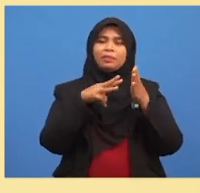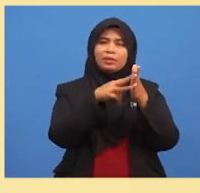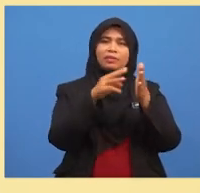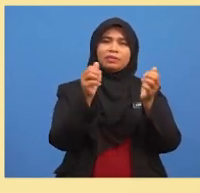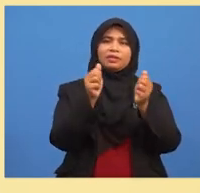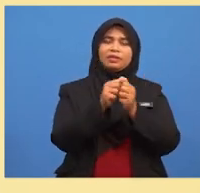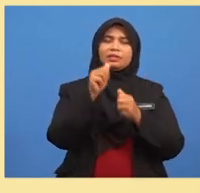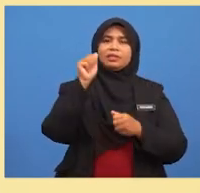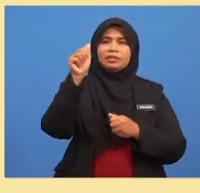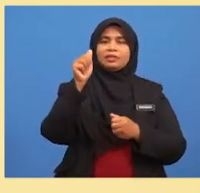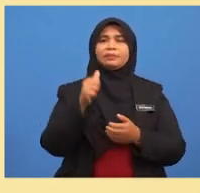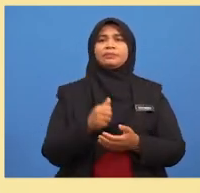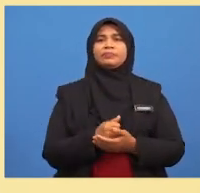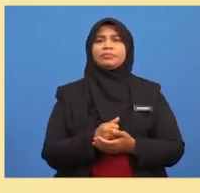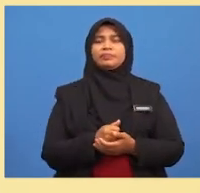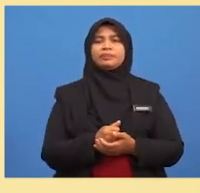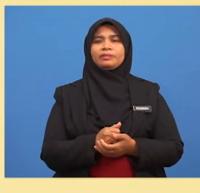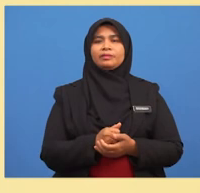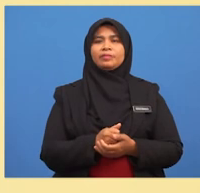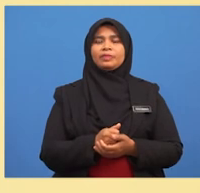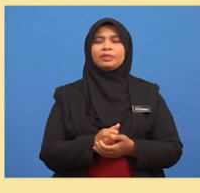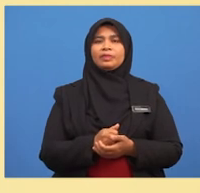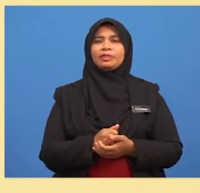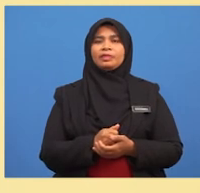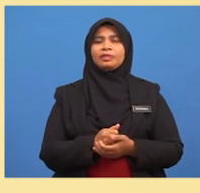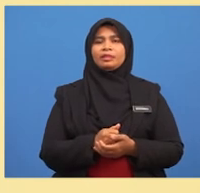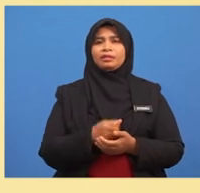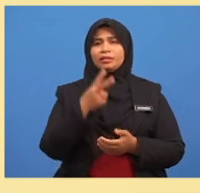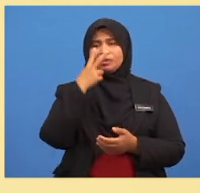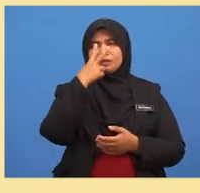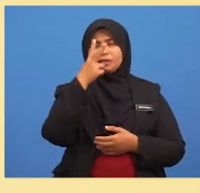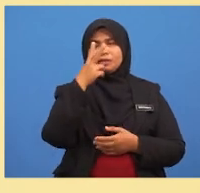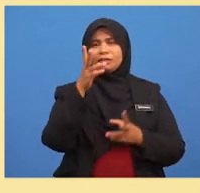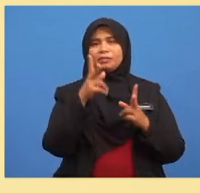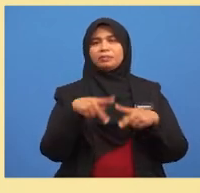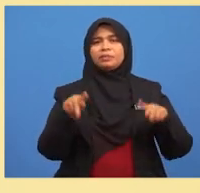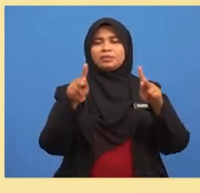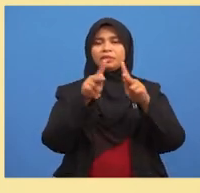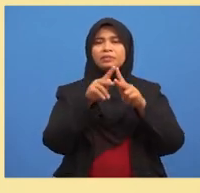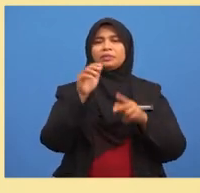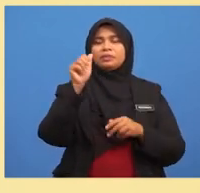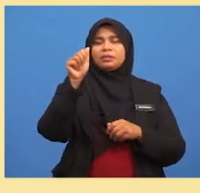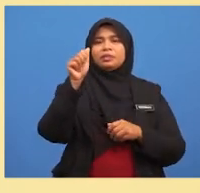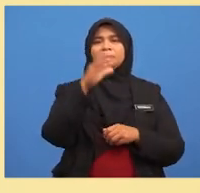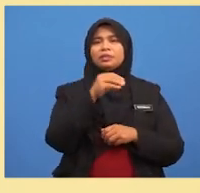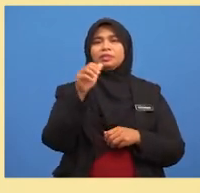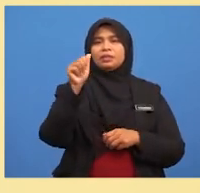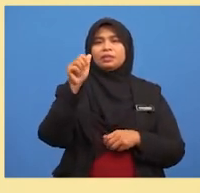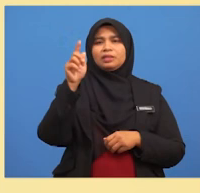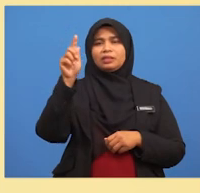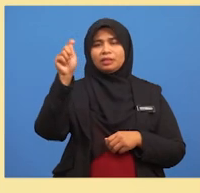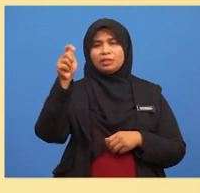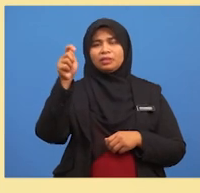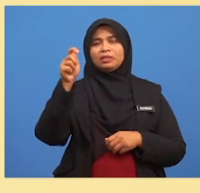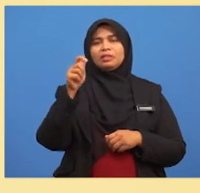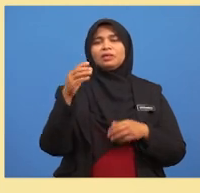dengan A tanda Perhatikan bahawa peristiwa A dan A tanda